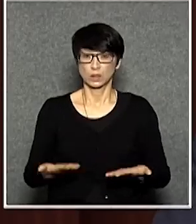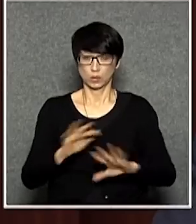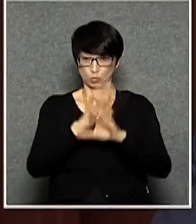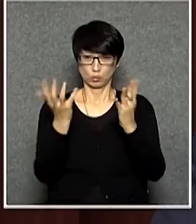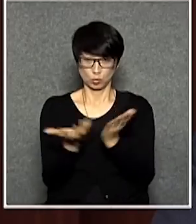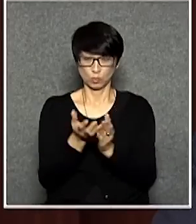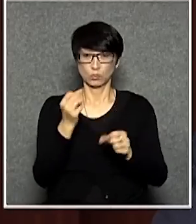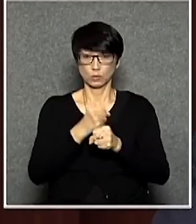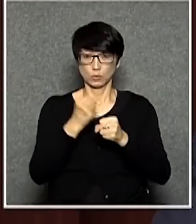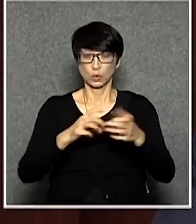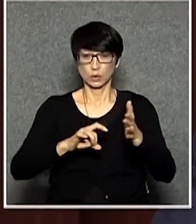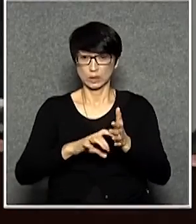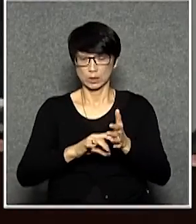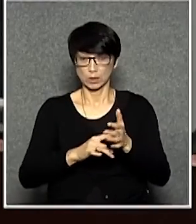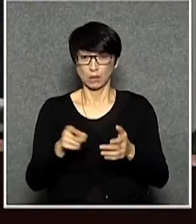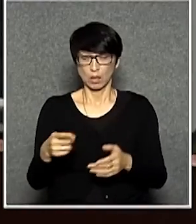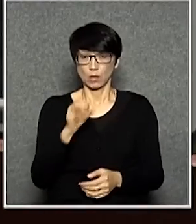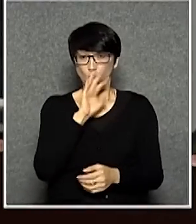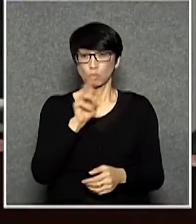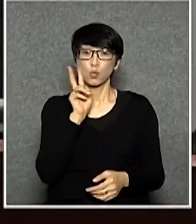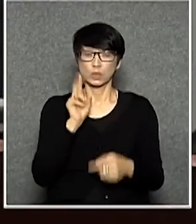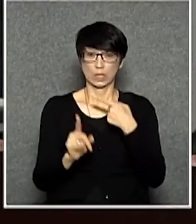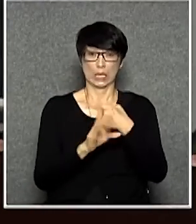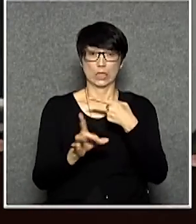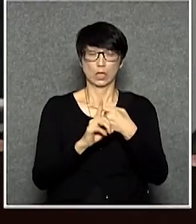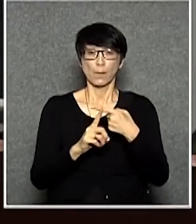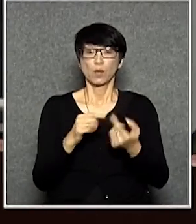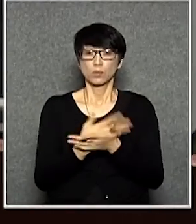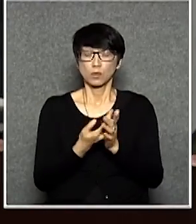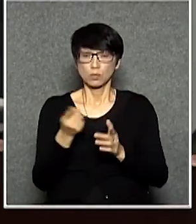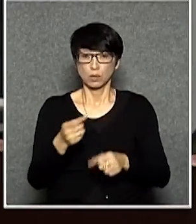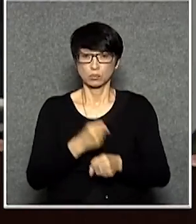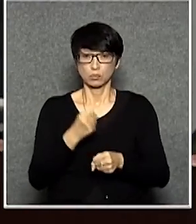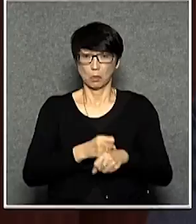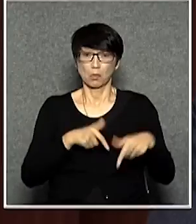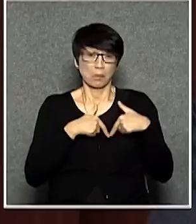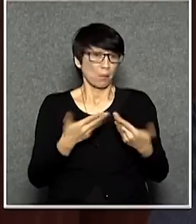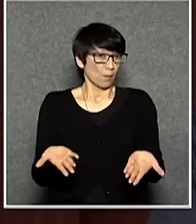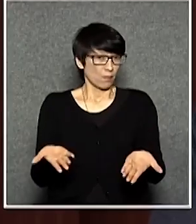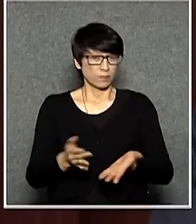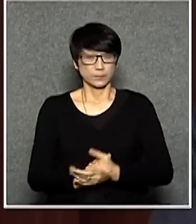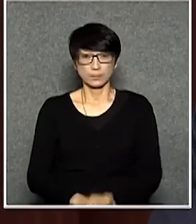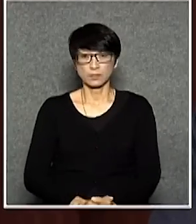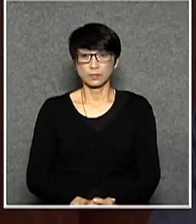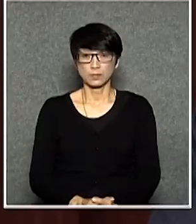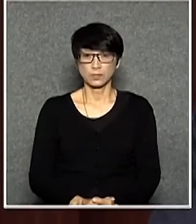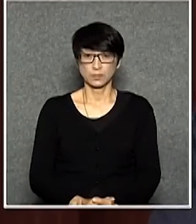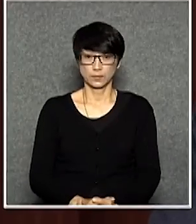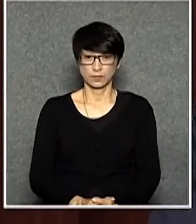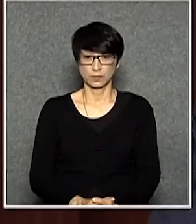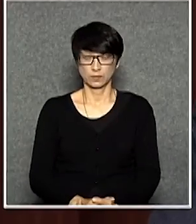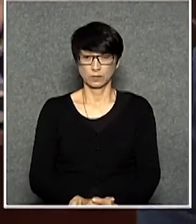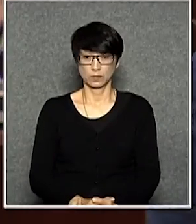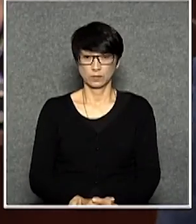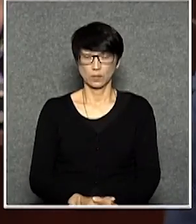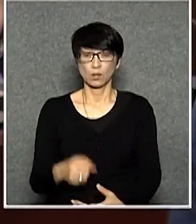要電子化你又說到好像個危險那樣那你是不是沒有心去做的呢局長主席正